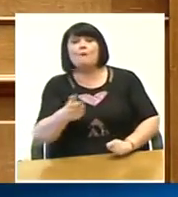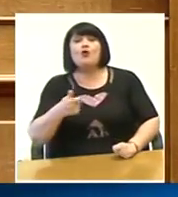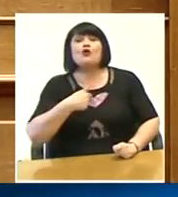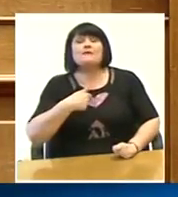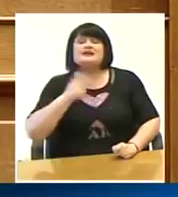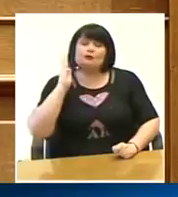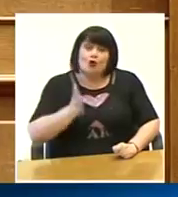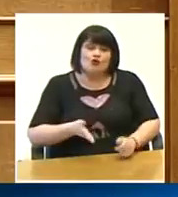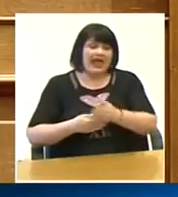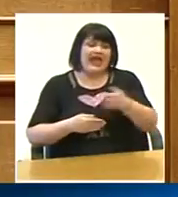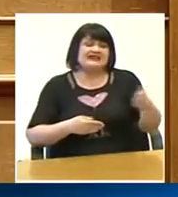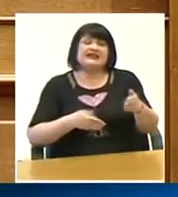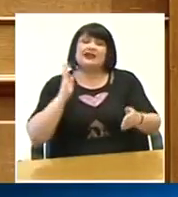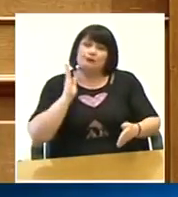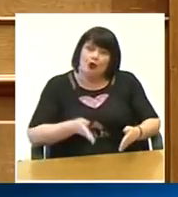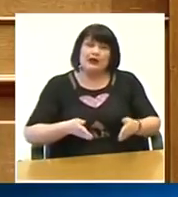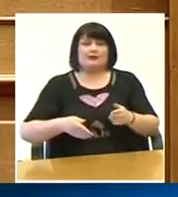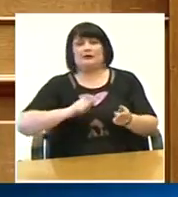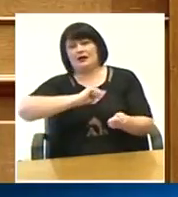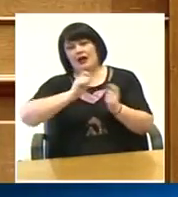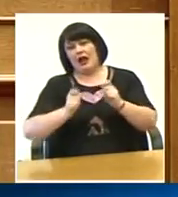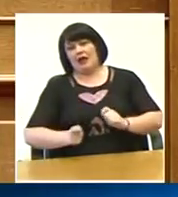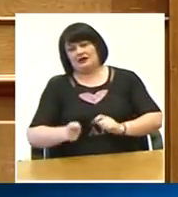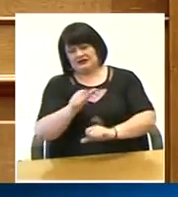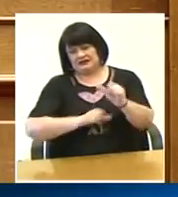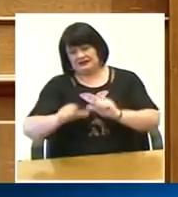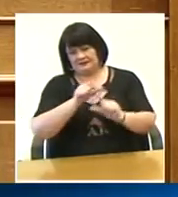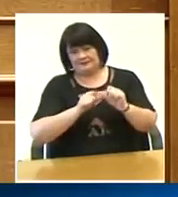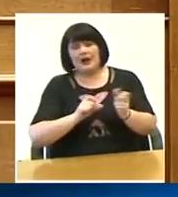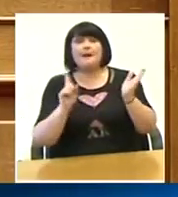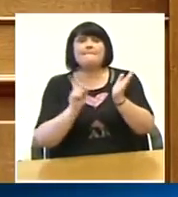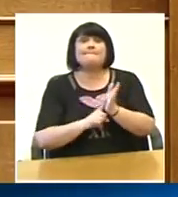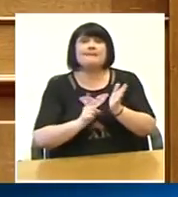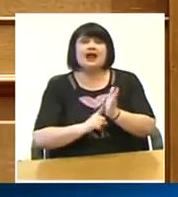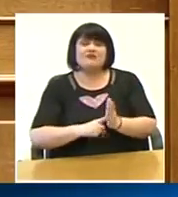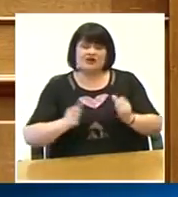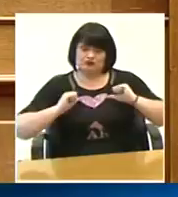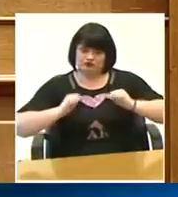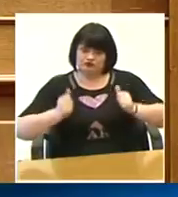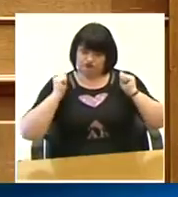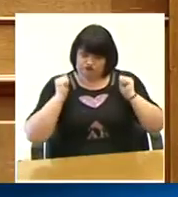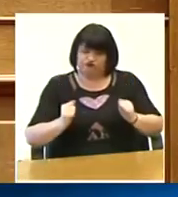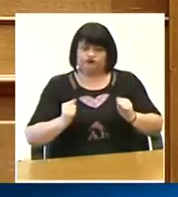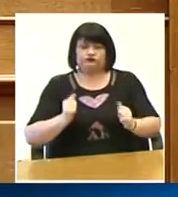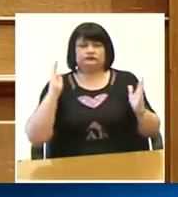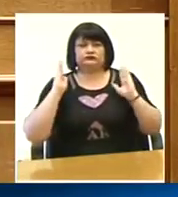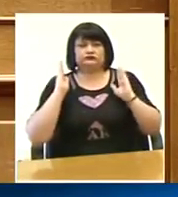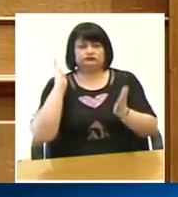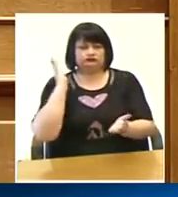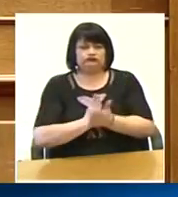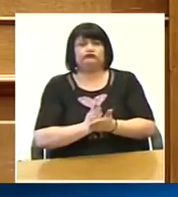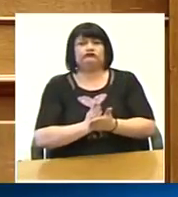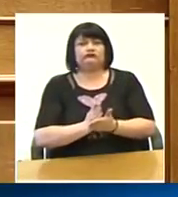μόνο η αριστερά μπορεί δεν μπορεί κανείς άλλος αλλά πρέπει να είναι πιο αποφασιστική να το προτείνει το σχέδιο